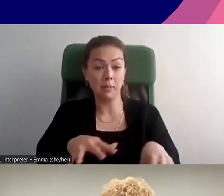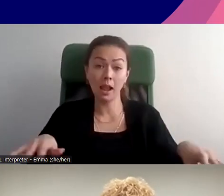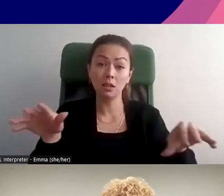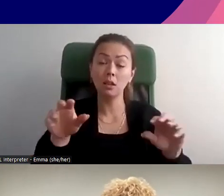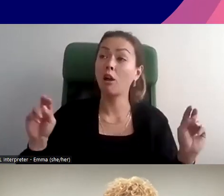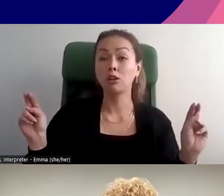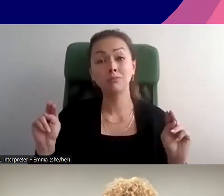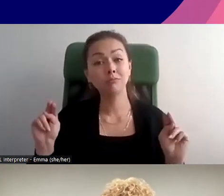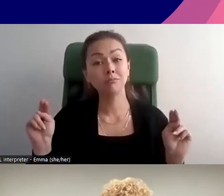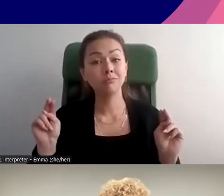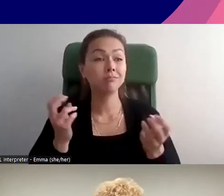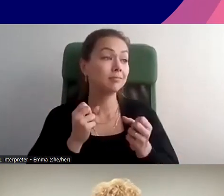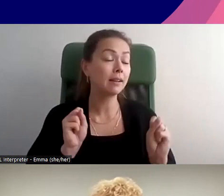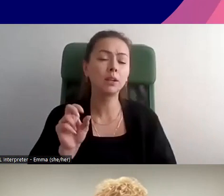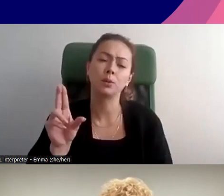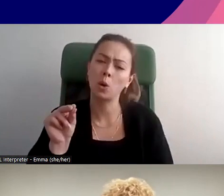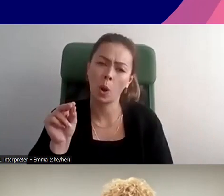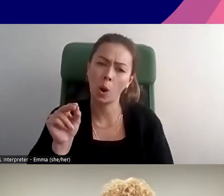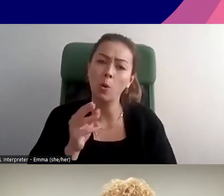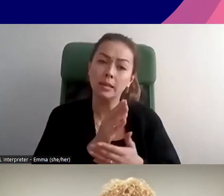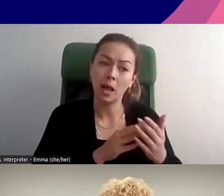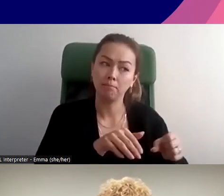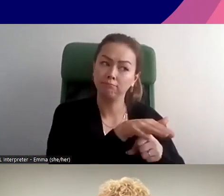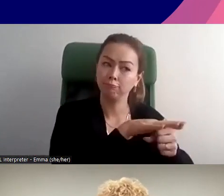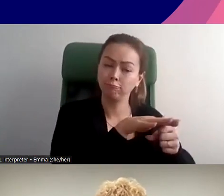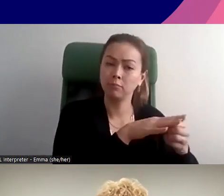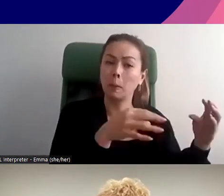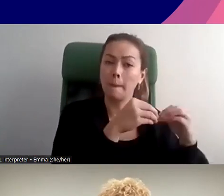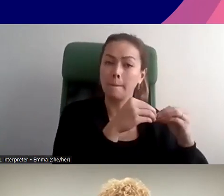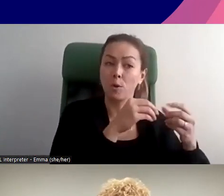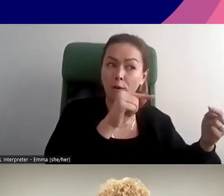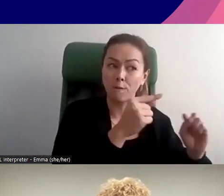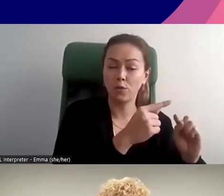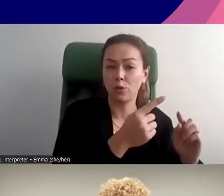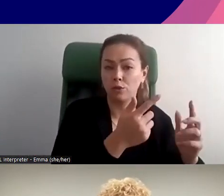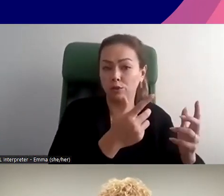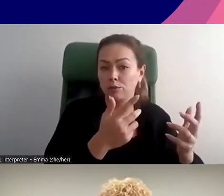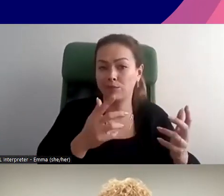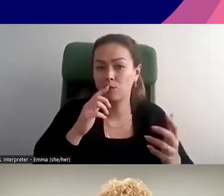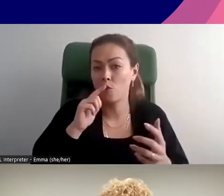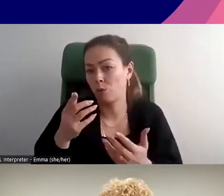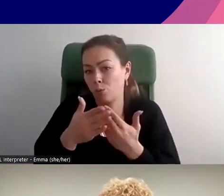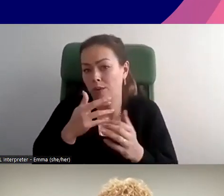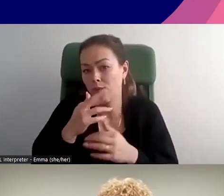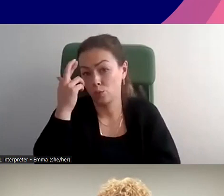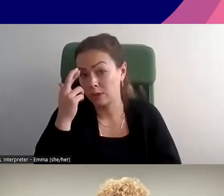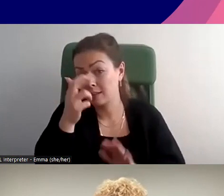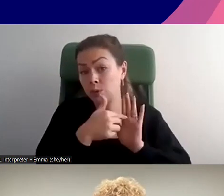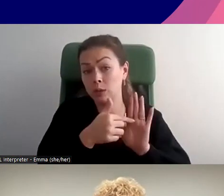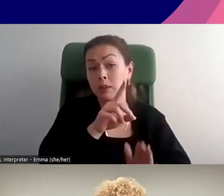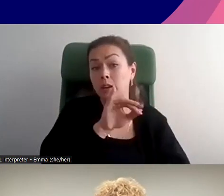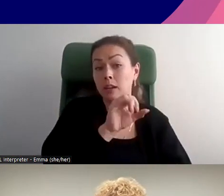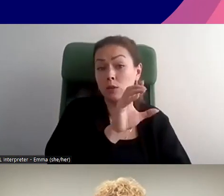pas neutres. Et certains espaces ont la réputation de causer plus de préjudices pour diverses raisons. Par exemple,